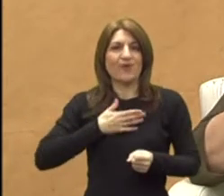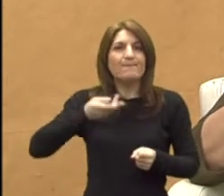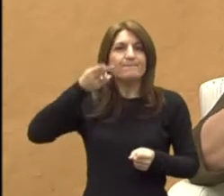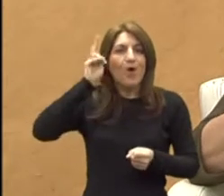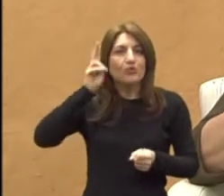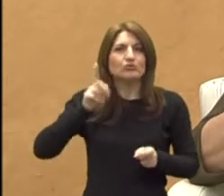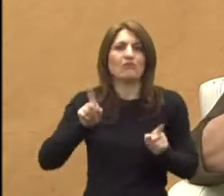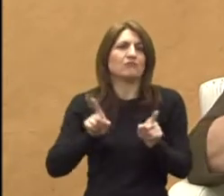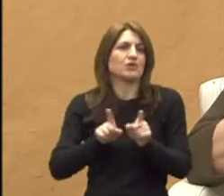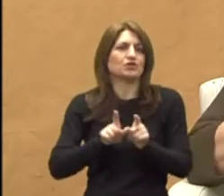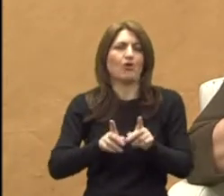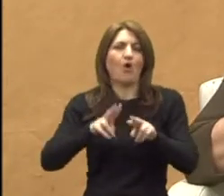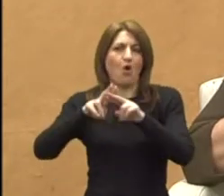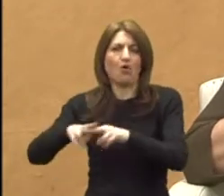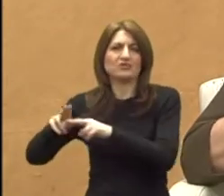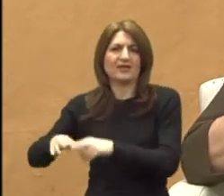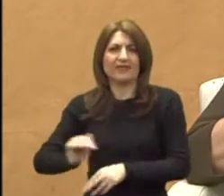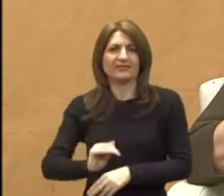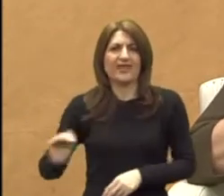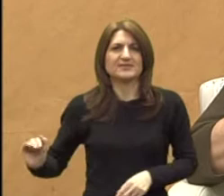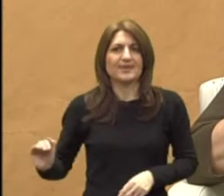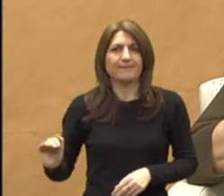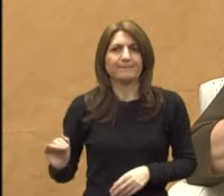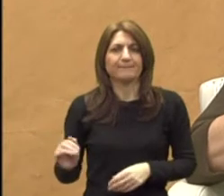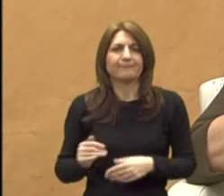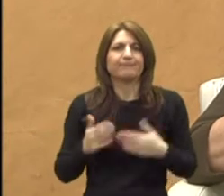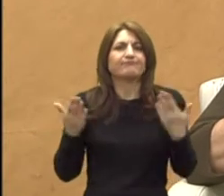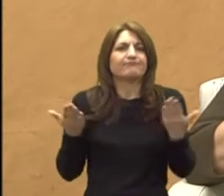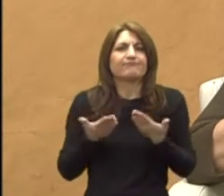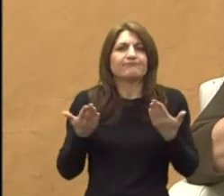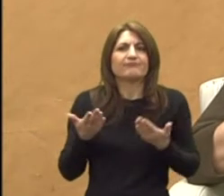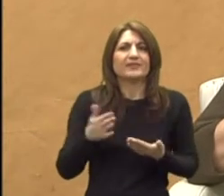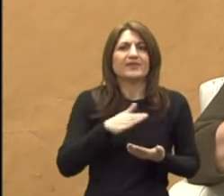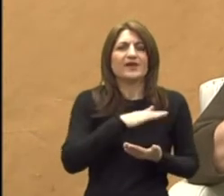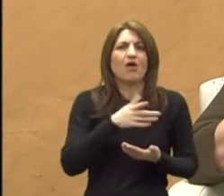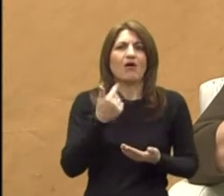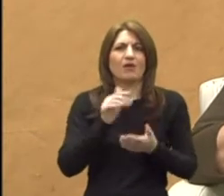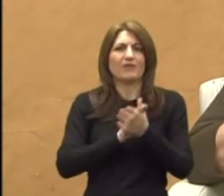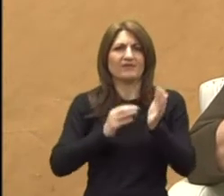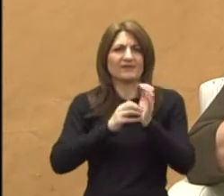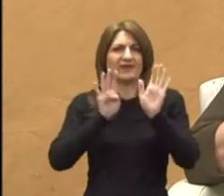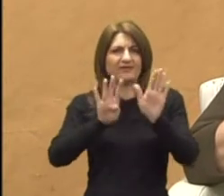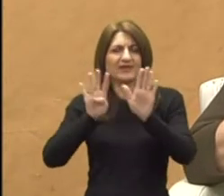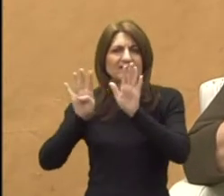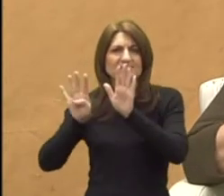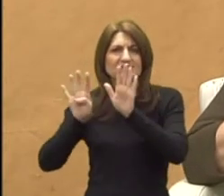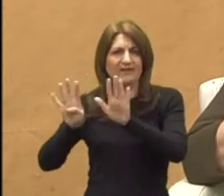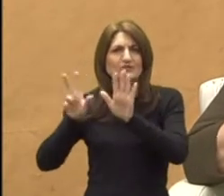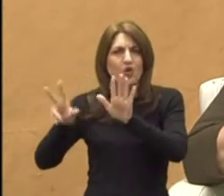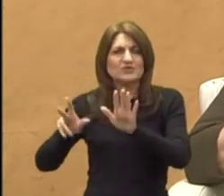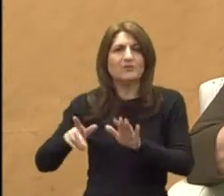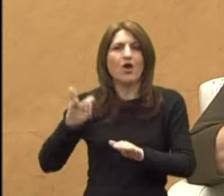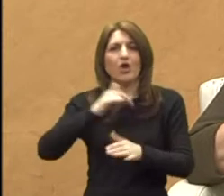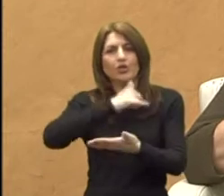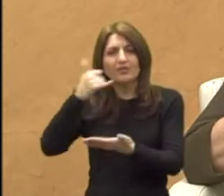kao i ostaloj djeci. I ono što možda svi, mi smo od 98. do dana svjesni